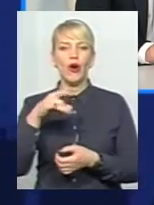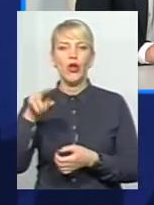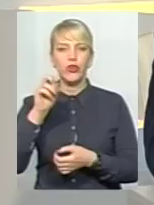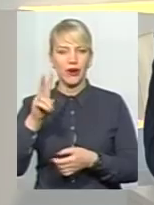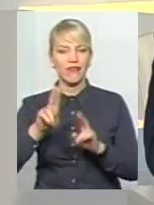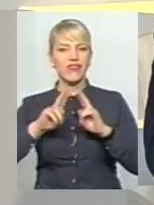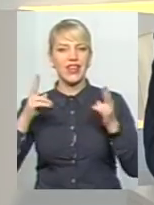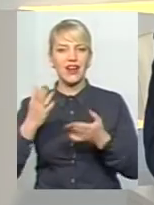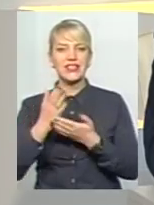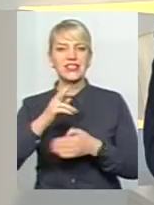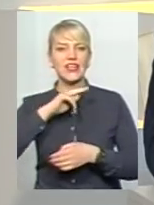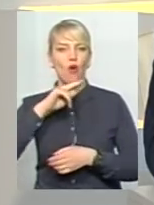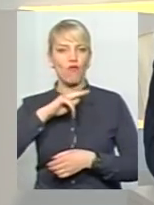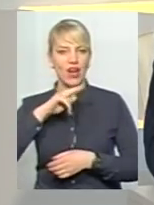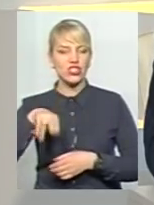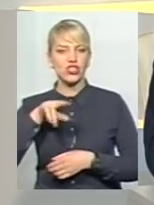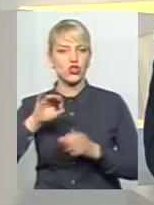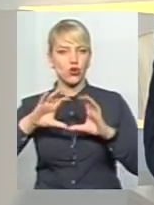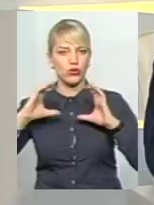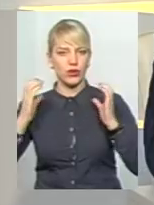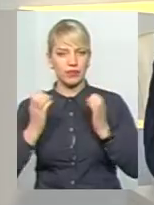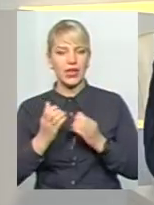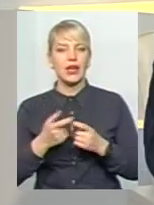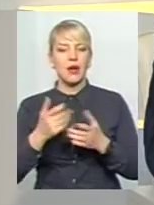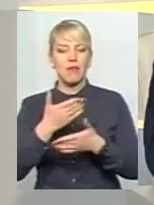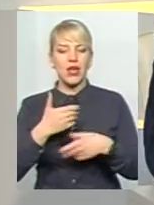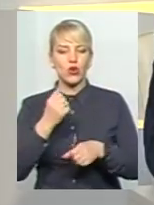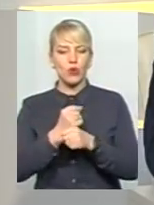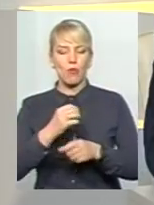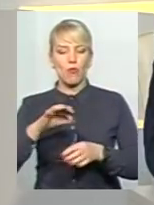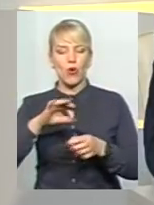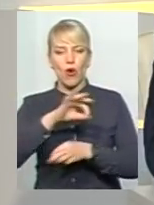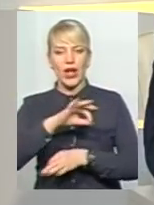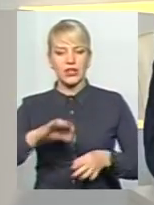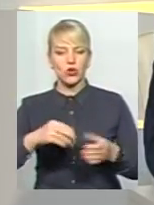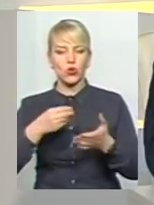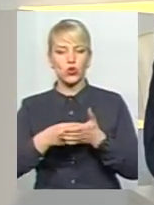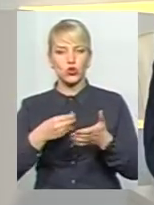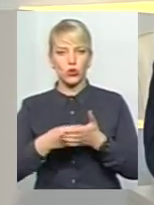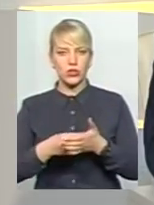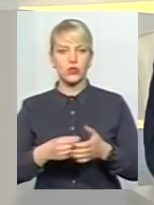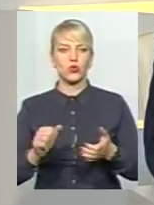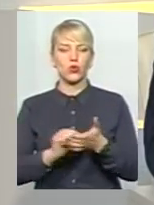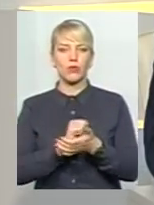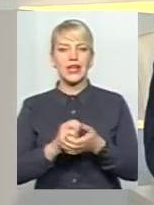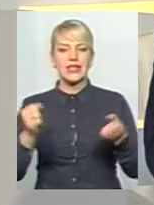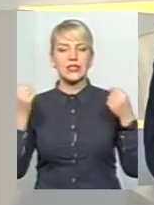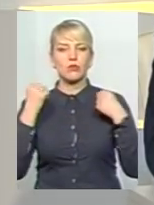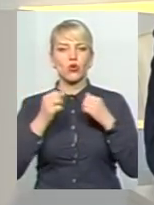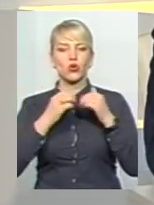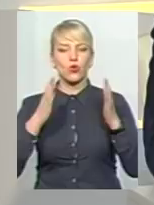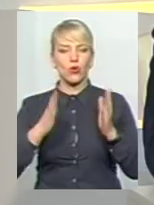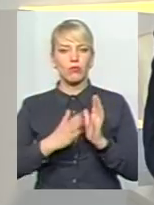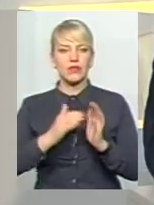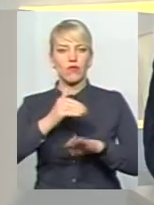стосовно діючого спортзалу. Ми розробили проєкт кошторисну документацію на спорткомплекс Позорічанський. Наразі ми розробляємо,